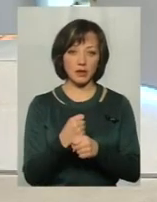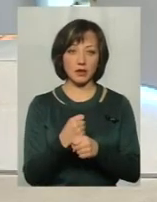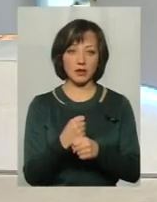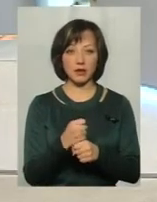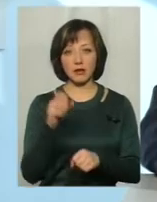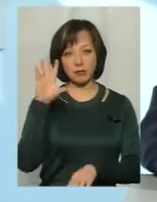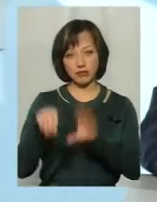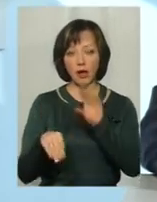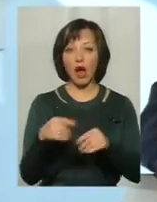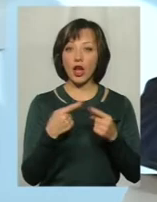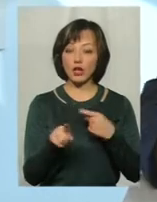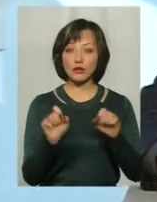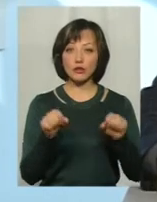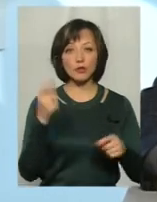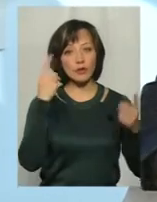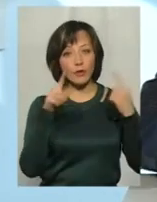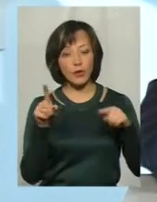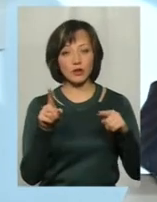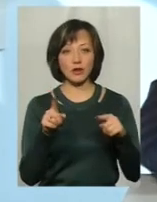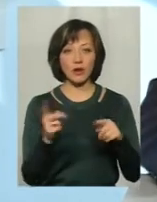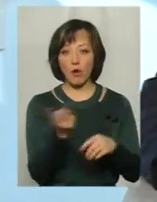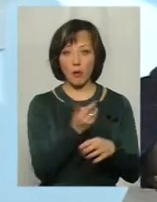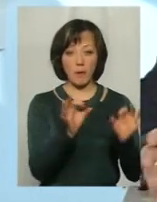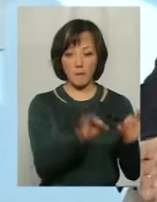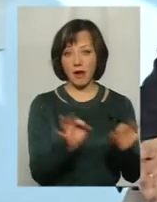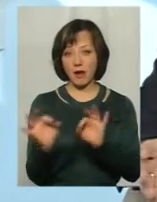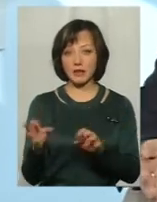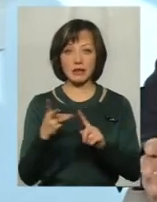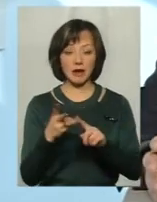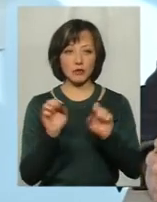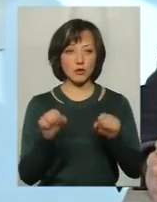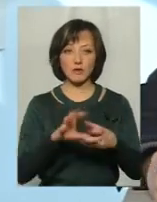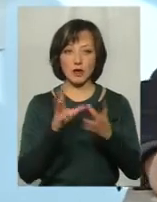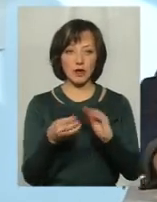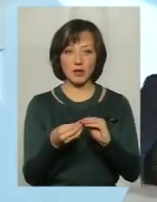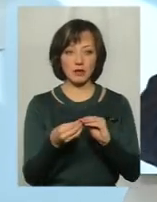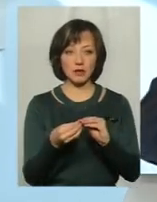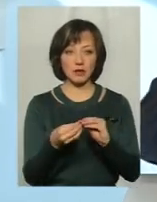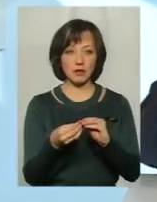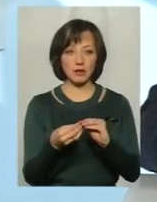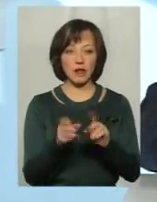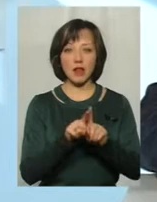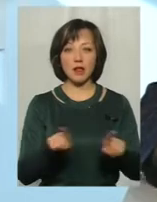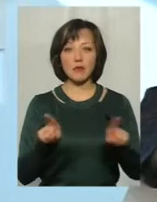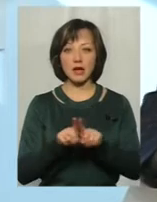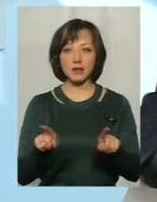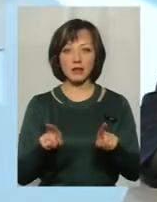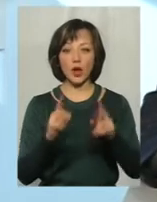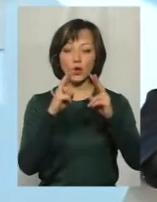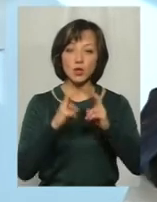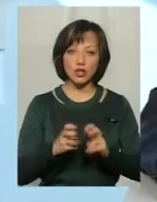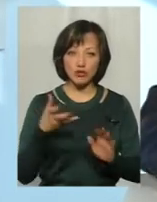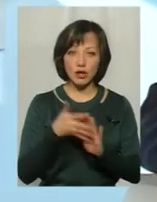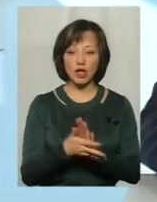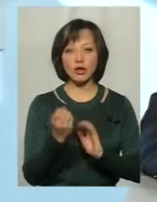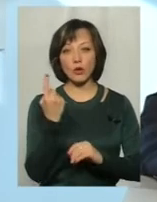аби як. А інший може бути творчий. Вони оба правильні. Третій може бути взагалі з елементами дослідження.